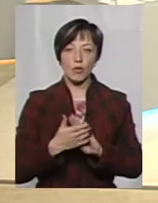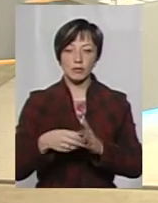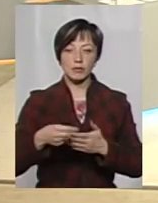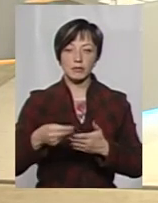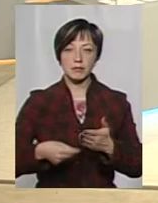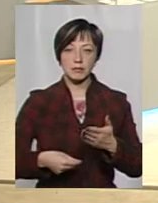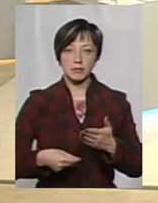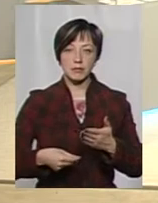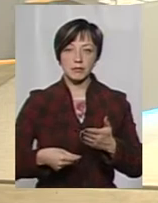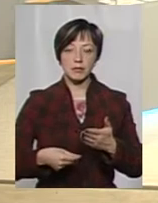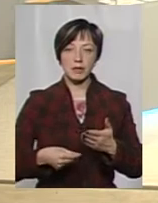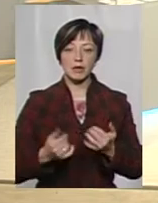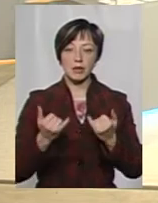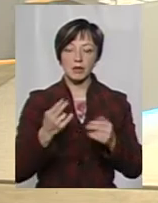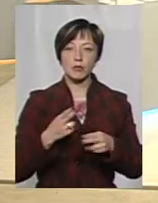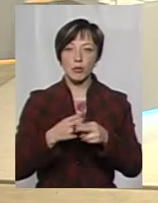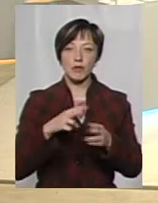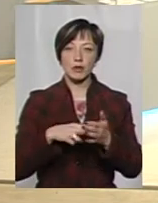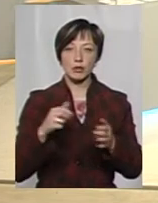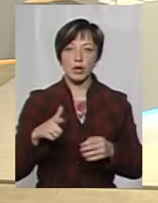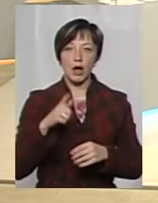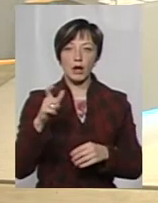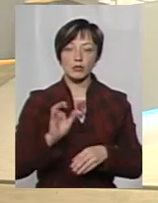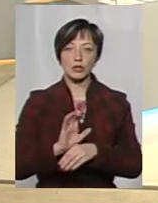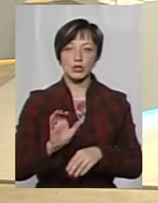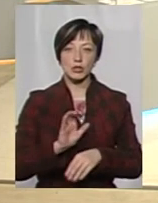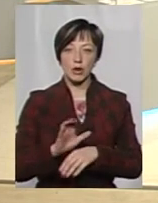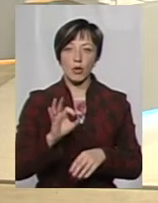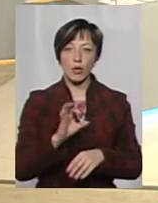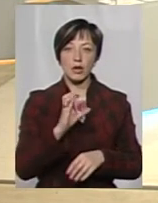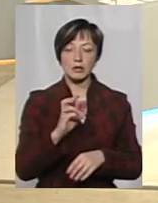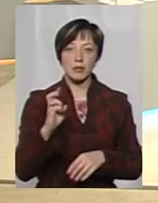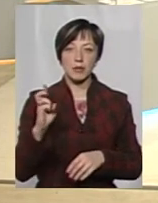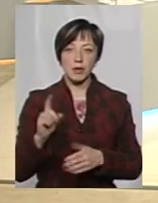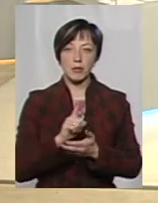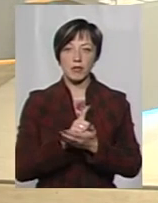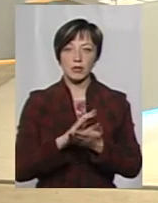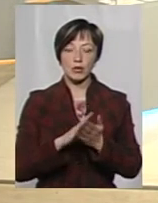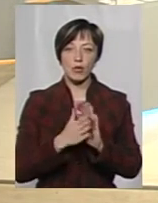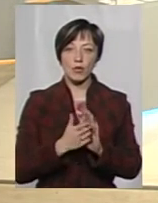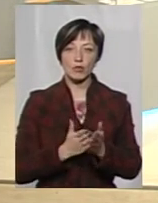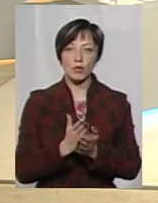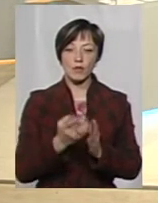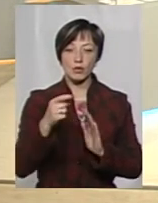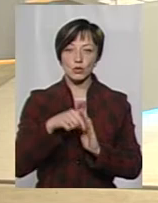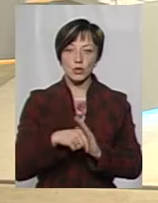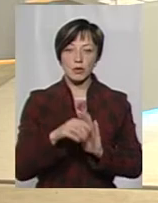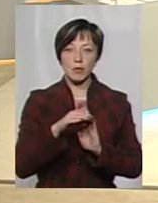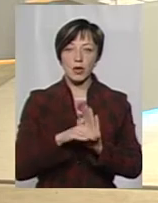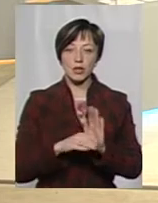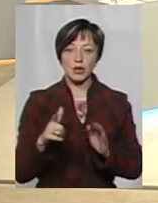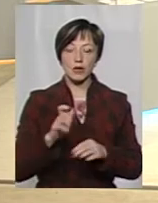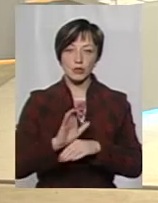для запобігання відключення від газопостачання. ОСББ повинно укласти договори на обслуговування внутрішньобудинкових мереж